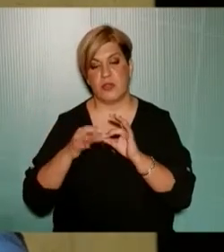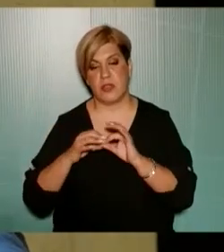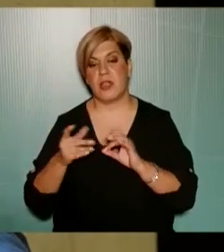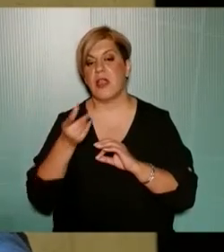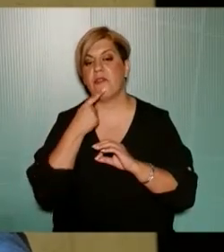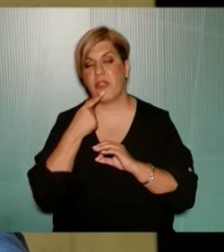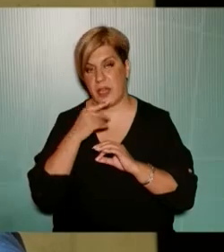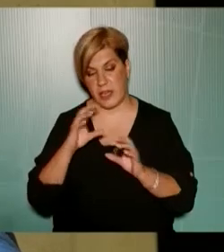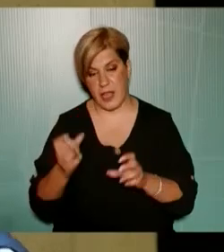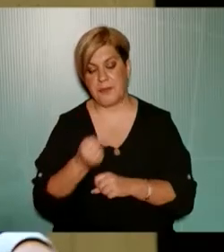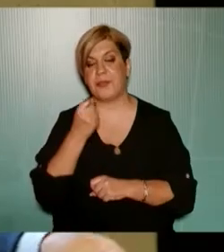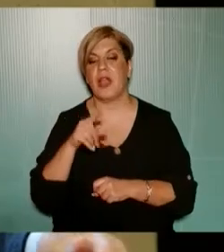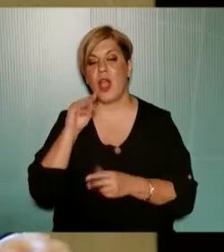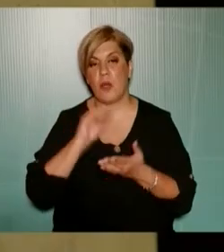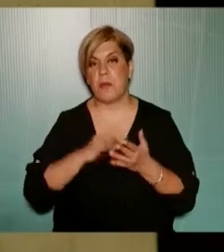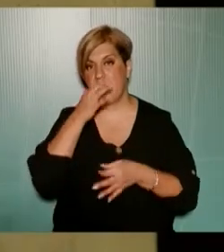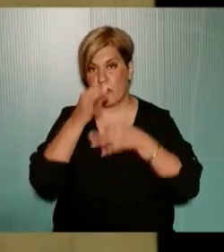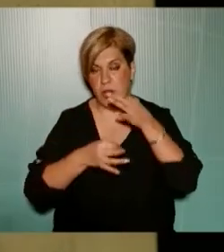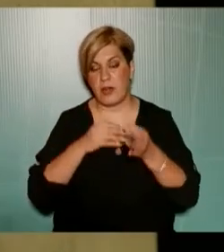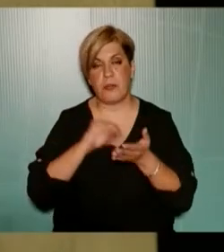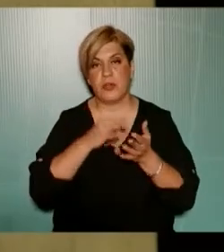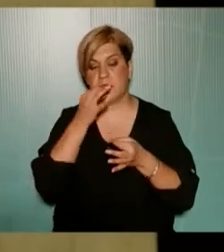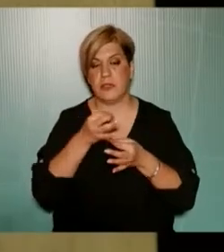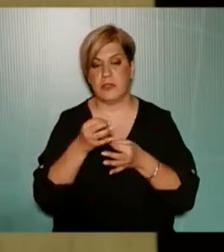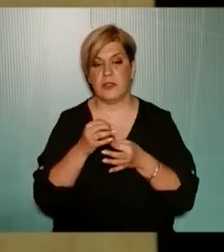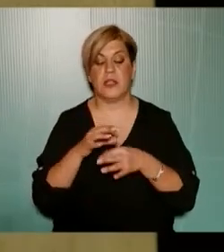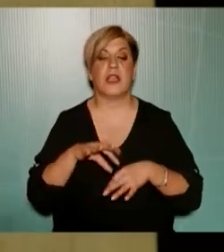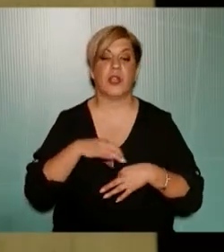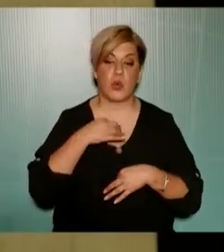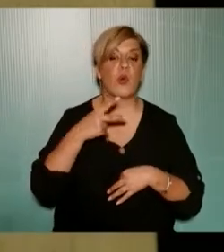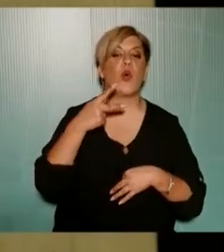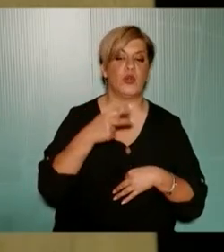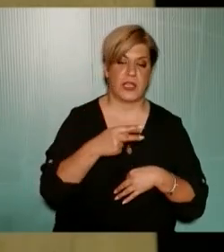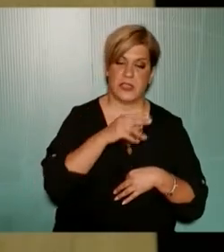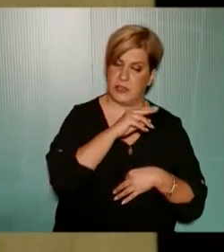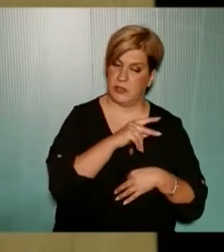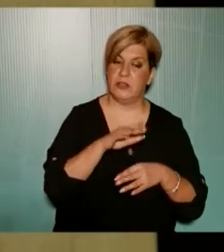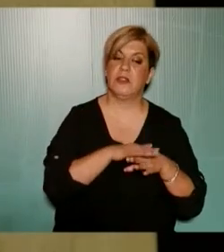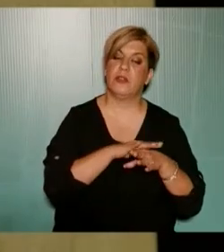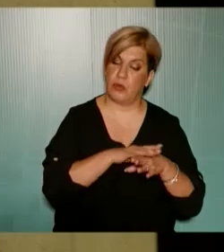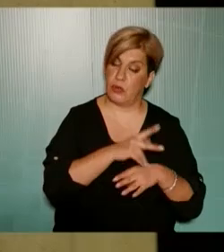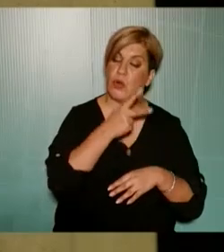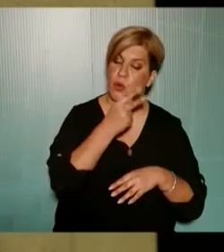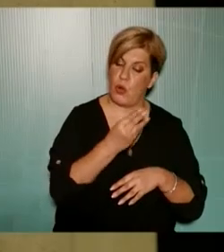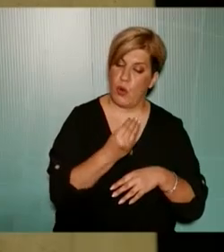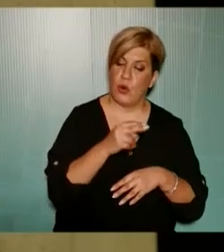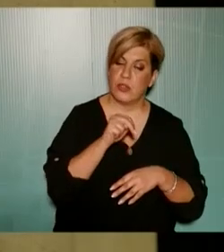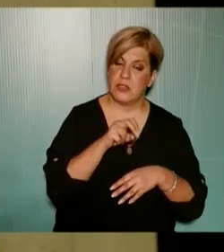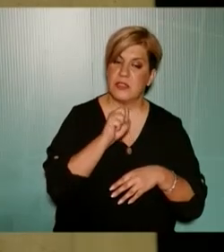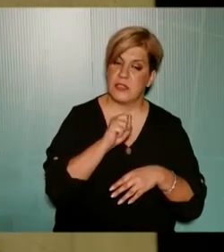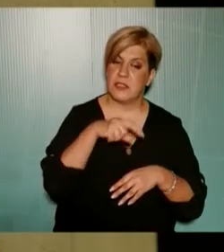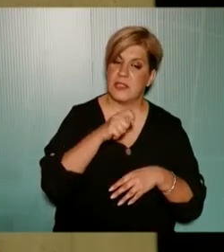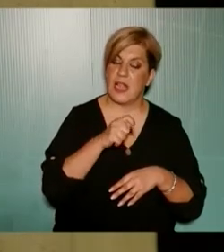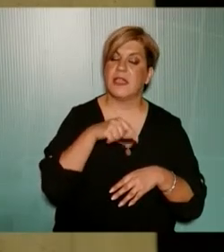με την ευκαιρία θα ήθελα για άλλη μια φορά να πω κάτι Και του κυρίου που σας ζητώ συγγνώμη ναι γιατί όταν ήσασταν